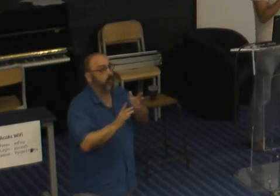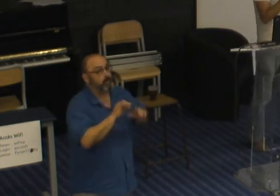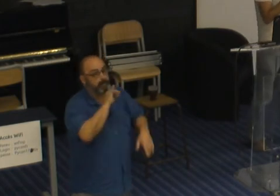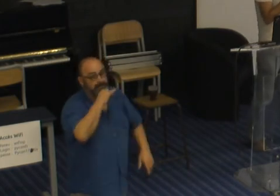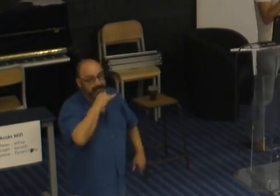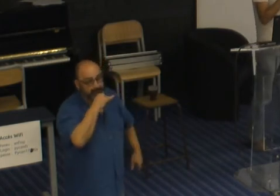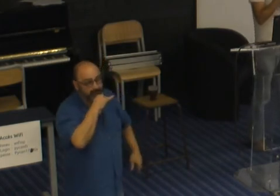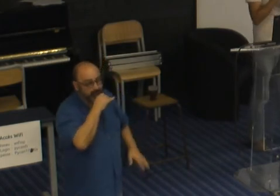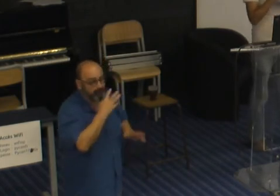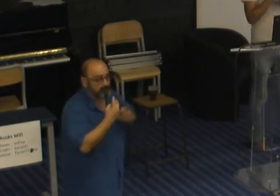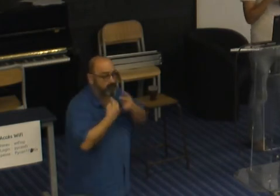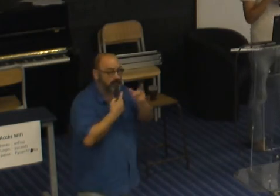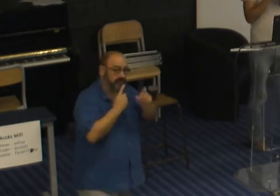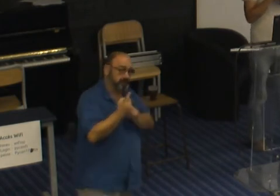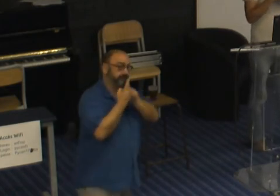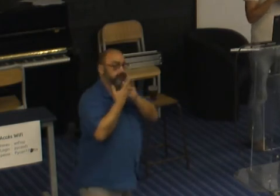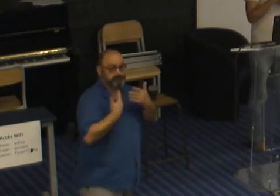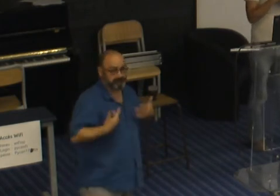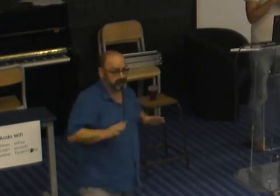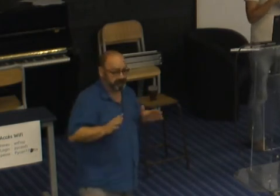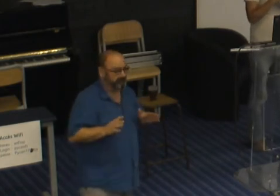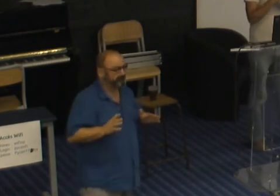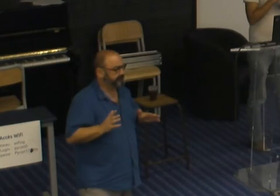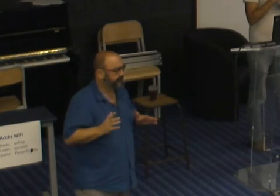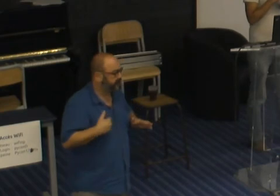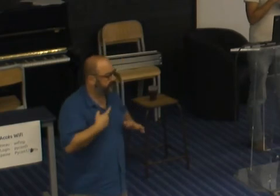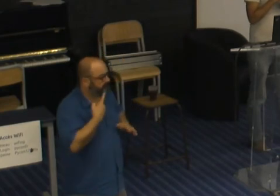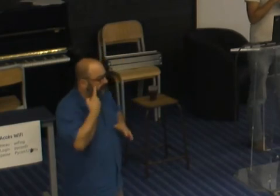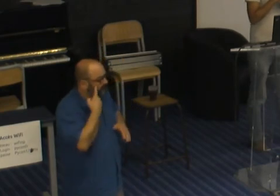part des gens que'ai rencontré à ce niveau là et je pense que